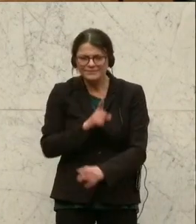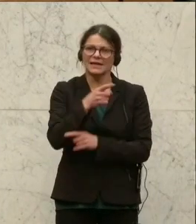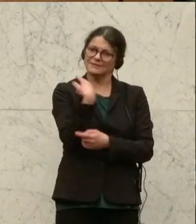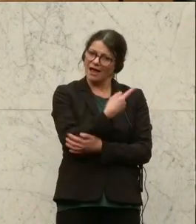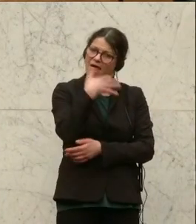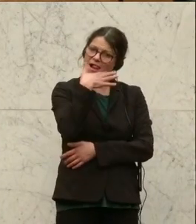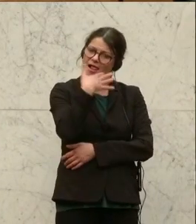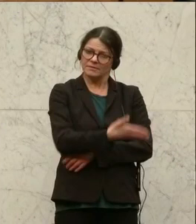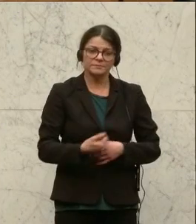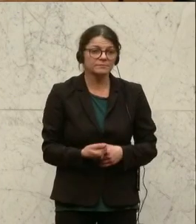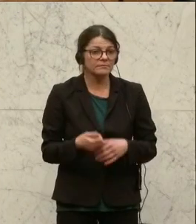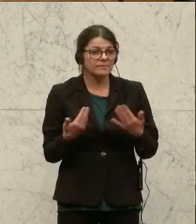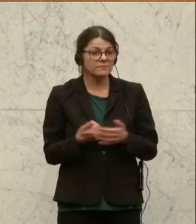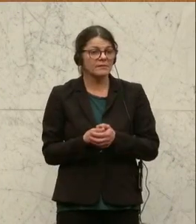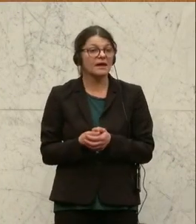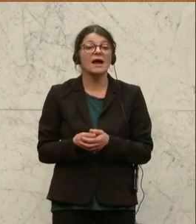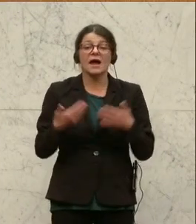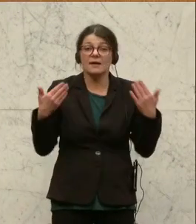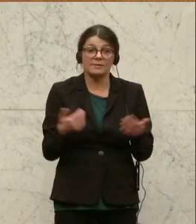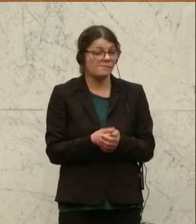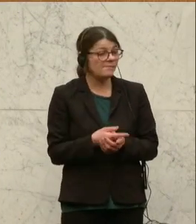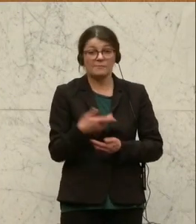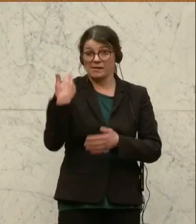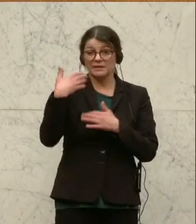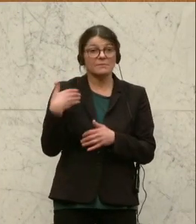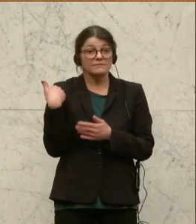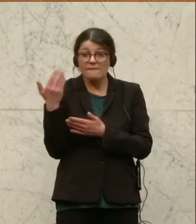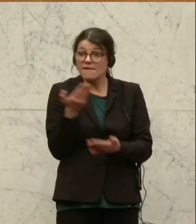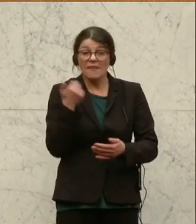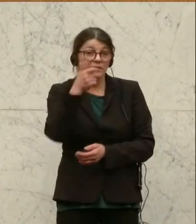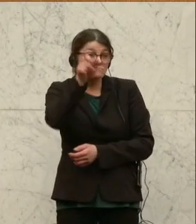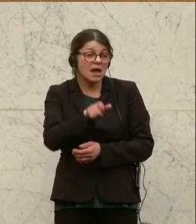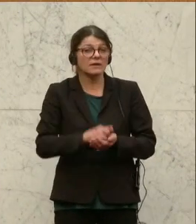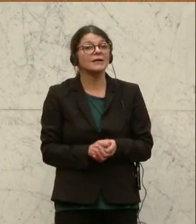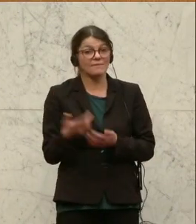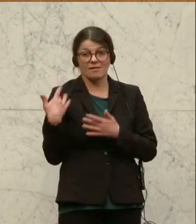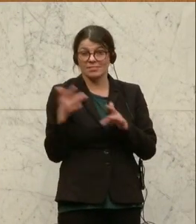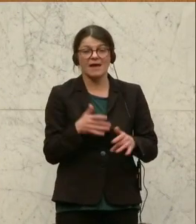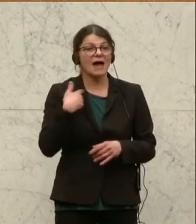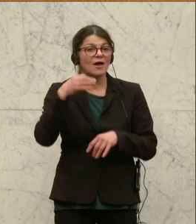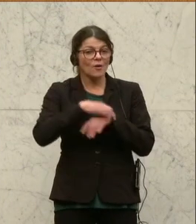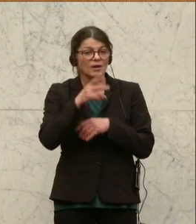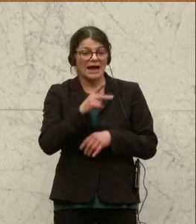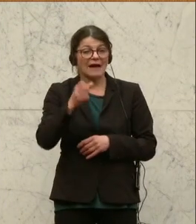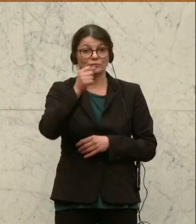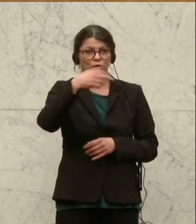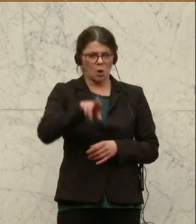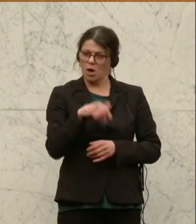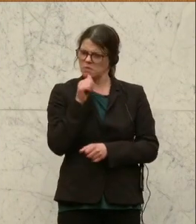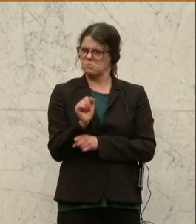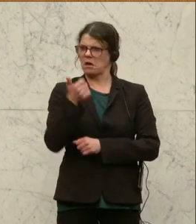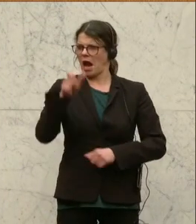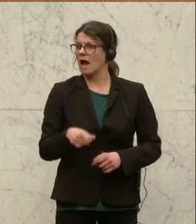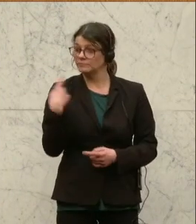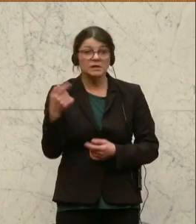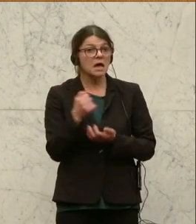selbst zu reden. Auf jeden Fall war der damals eben eingeladene Experte, der eben anwesend war, der Dr. Karl Stöger, das ist ja nicht irgendwer, sondern das ist ja ein